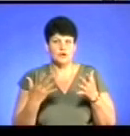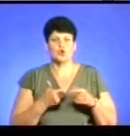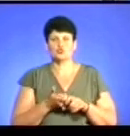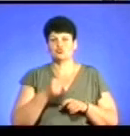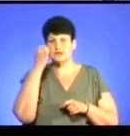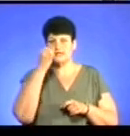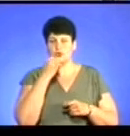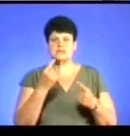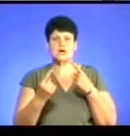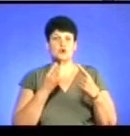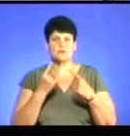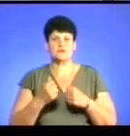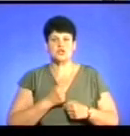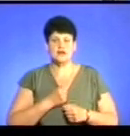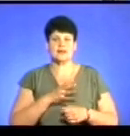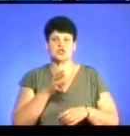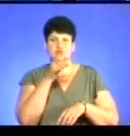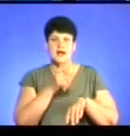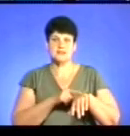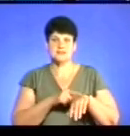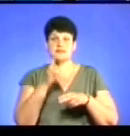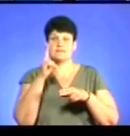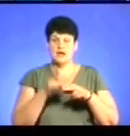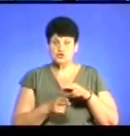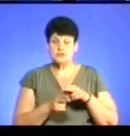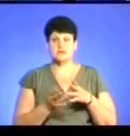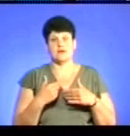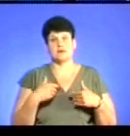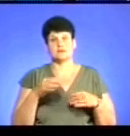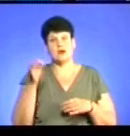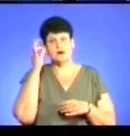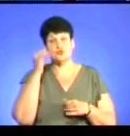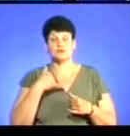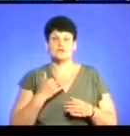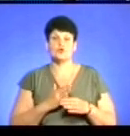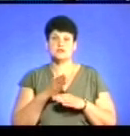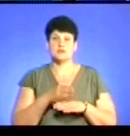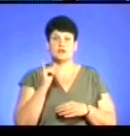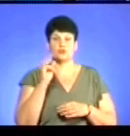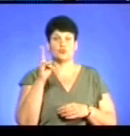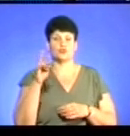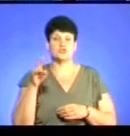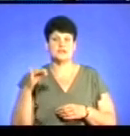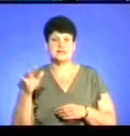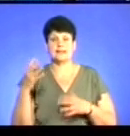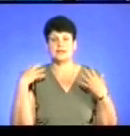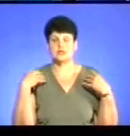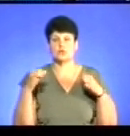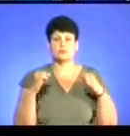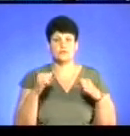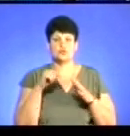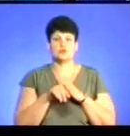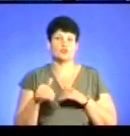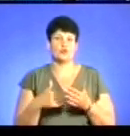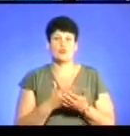Дуже дякую вам за розмову. На жаль, наш ефірний час завершується. Я глядачам нагадую, що сьогодні в нас в листях був Ігор Кульчицький, начальник управління з питань внутрішньої